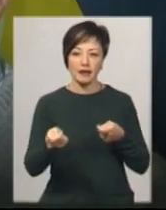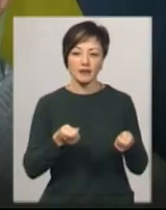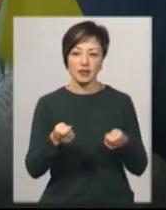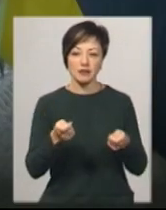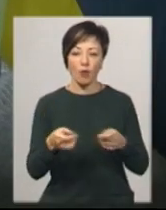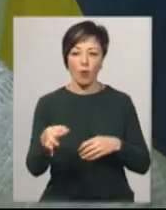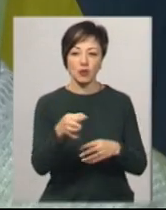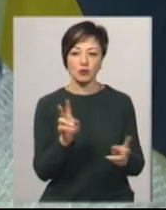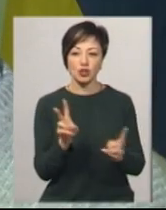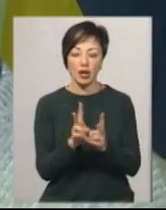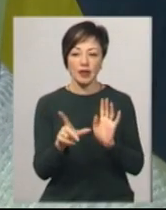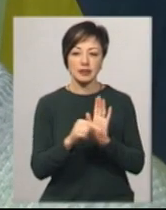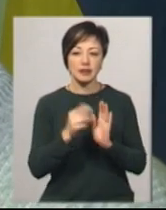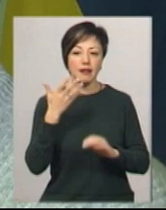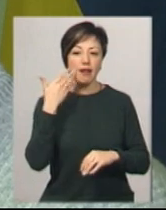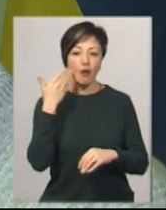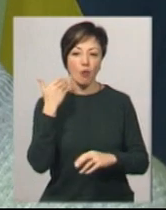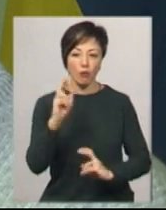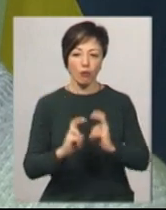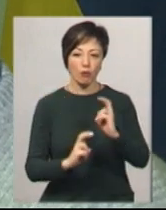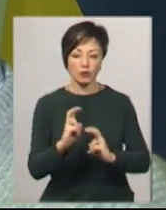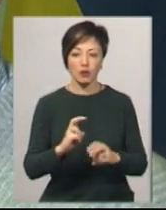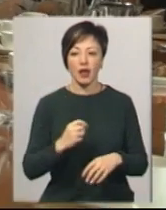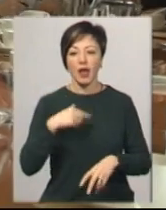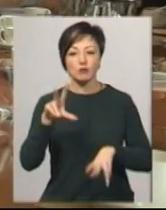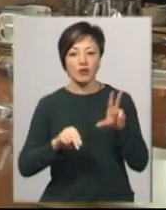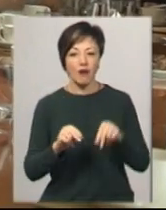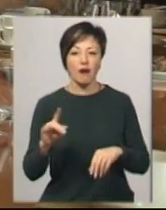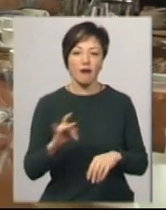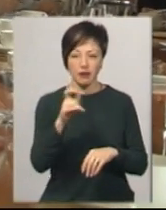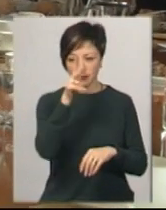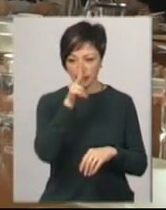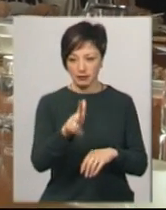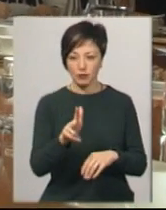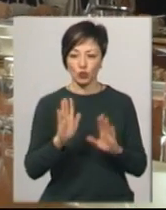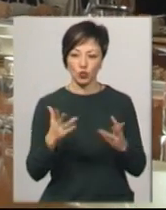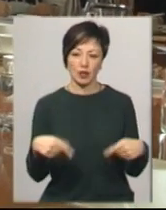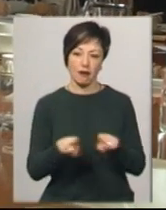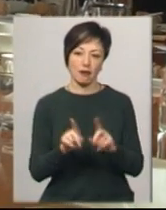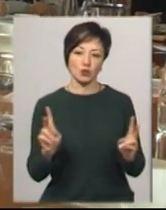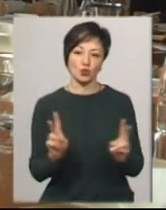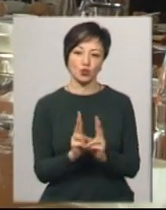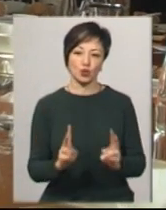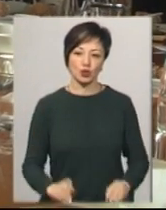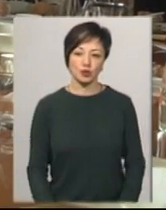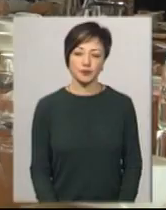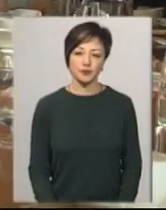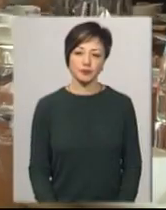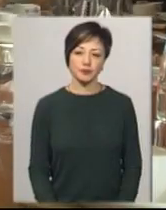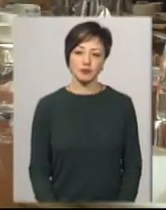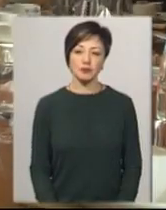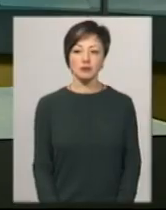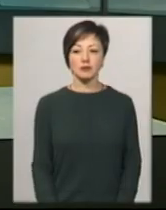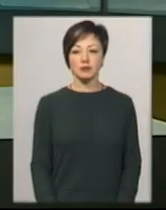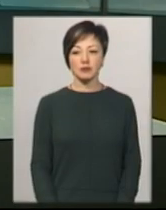промисловістю. Я дуже сподіваюся, що хоча б раз на квартал буде така зустріч. Неляш Пулак, Іван Мовчан. Новини на Суспільному. Хмельницький.